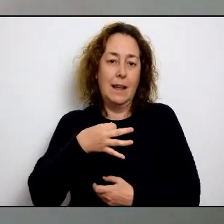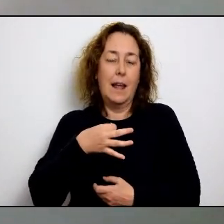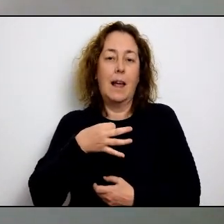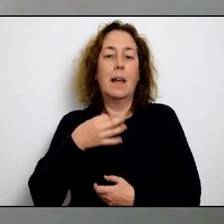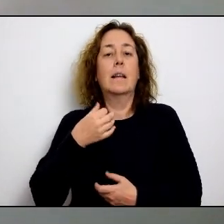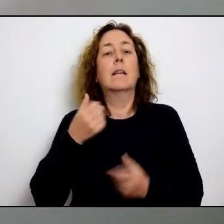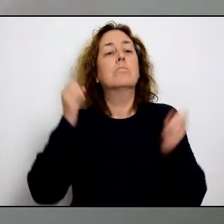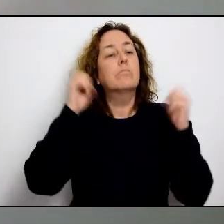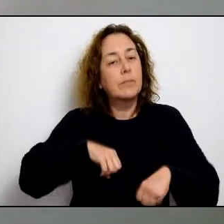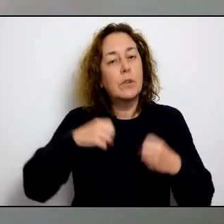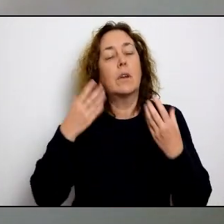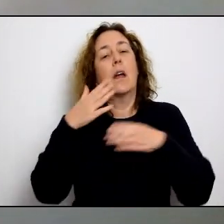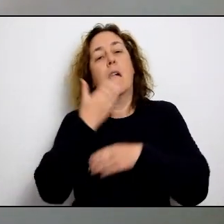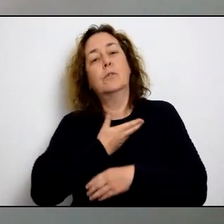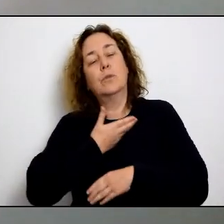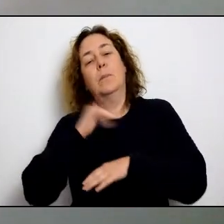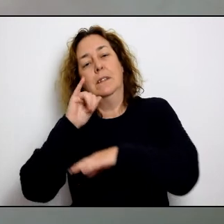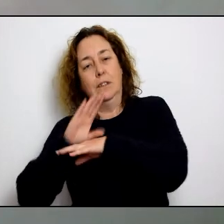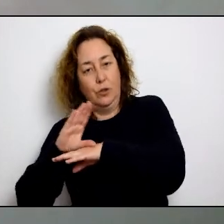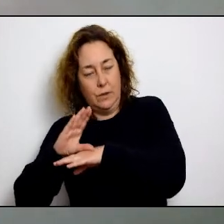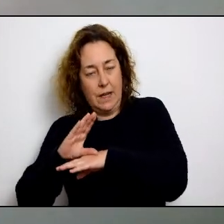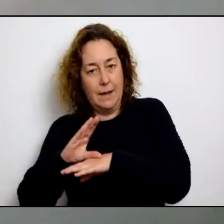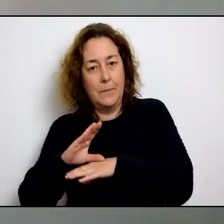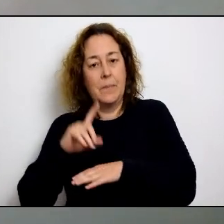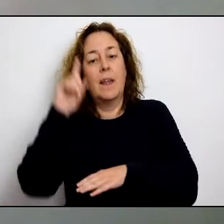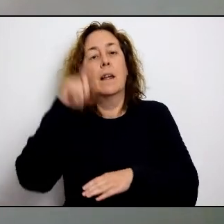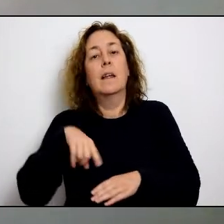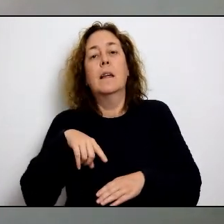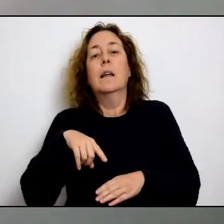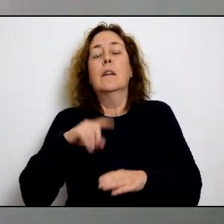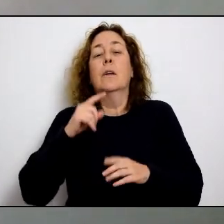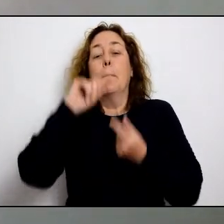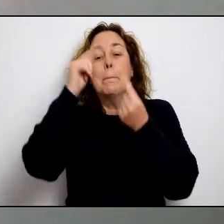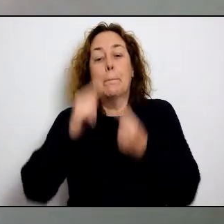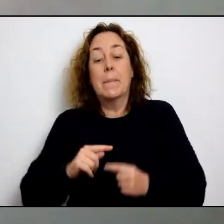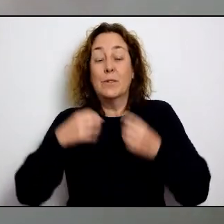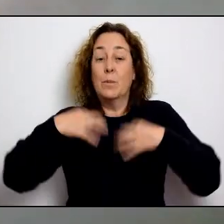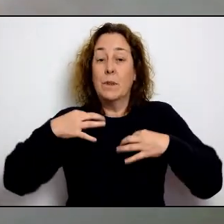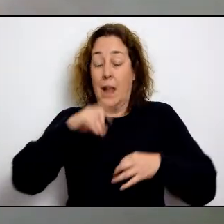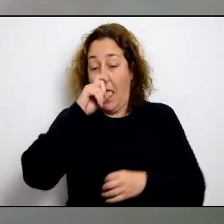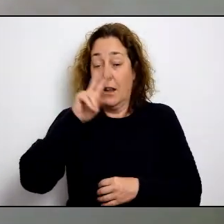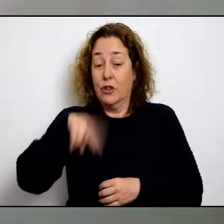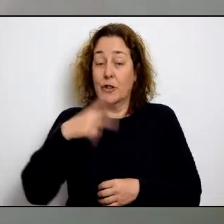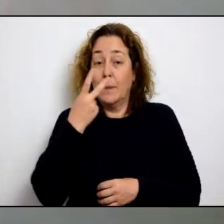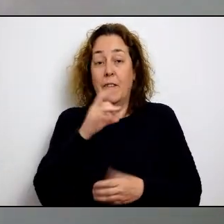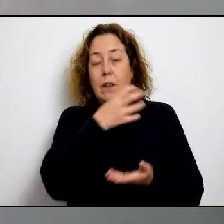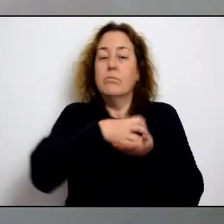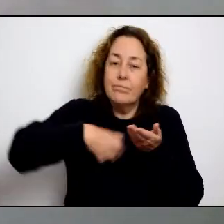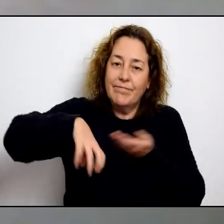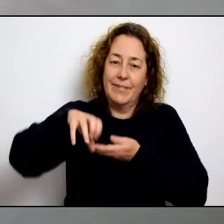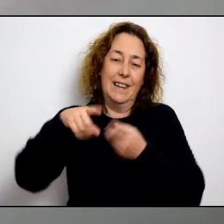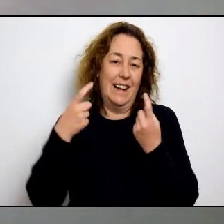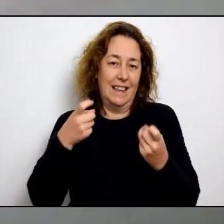fins ara a necessitats de la nostra pròpia illa que siguin decidides de manera coordinada entre ajuntaments i Consell